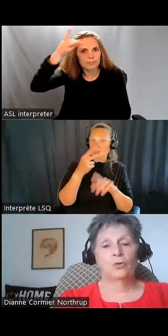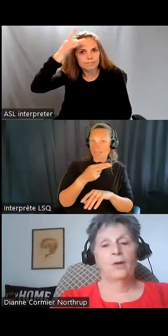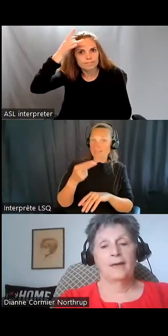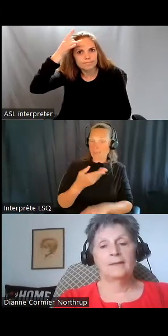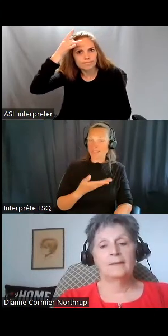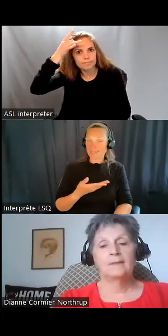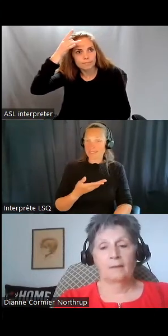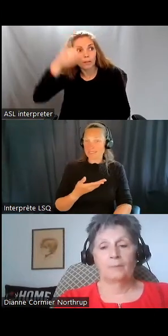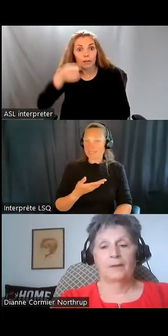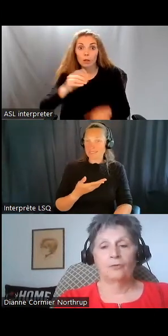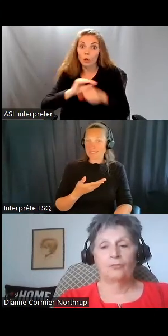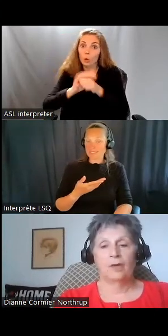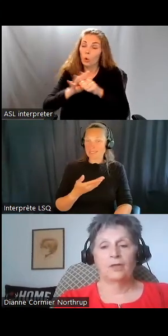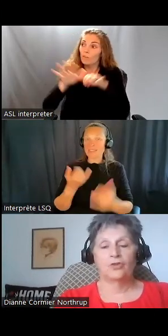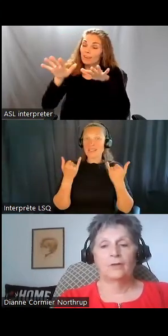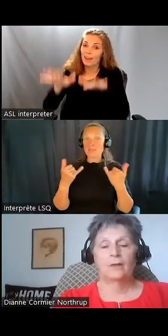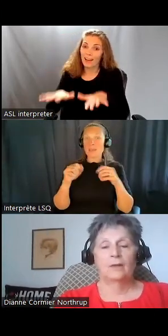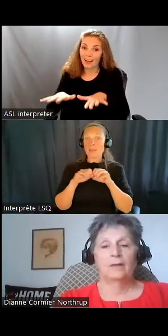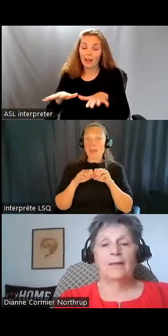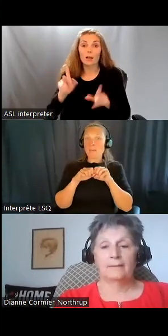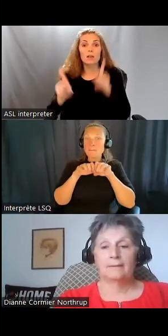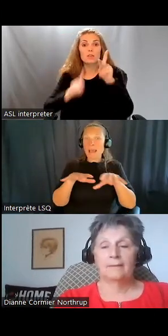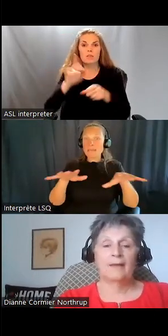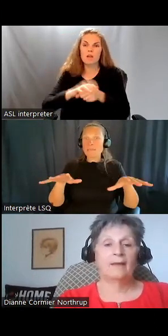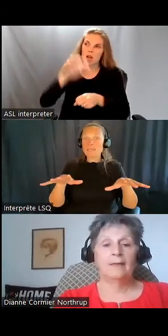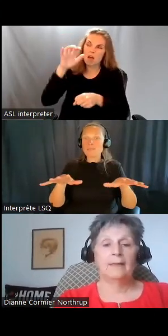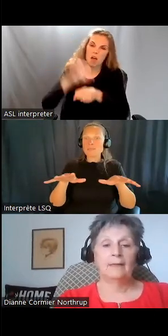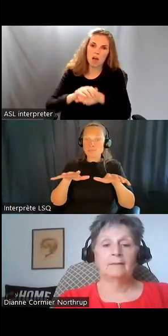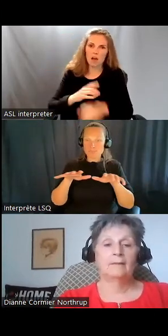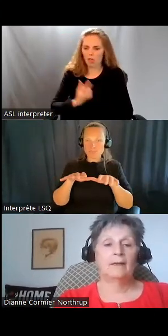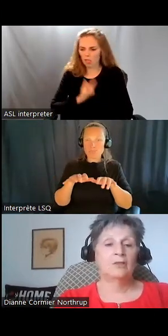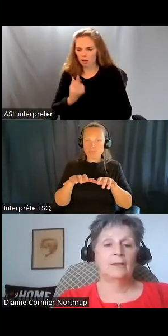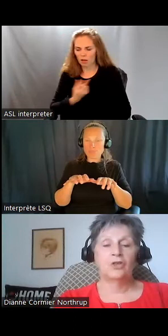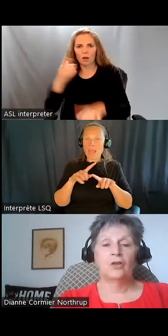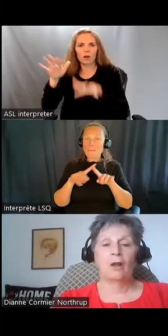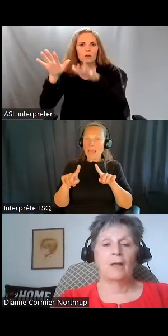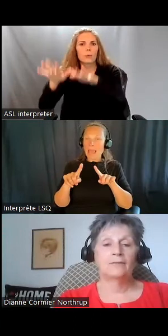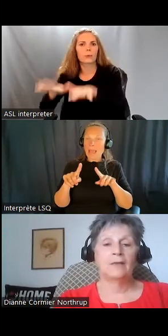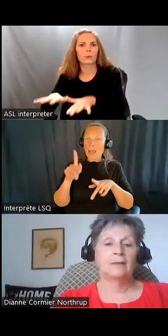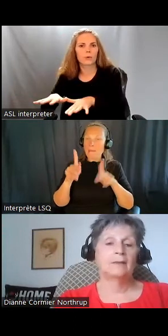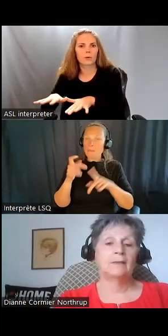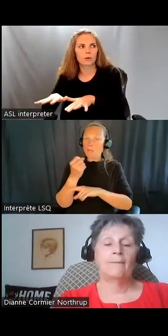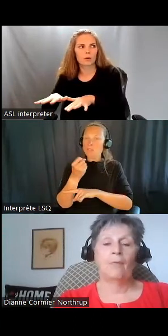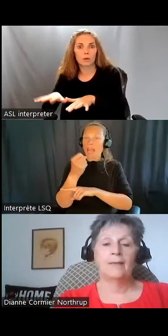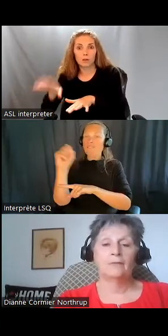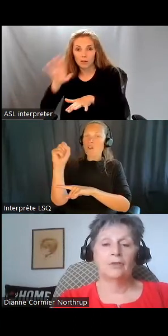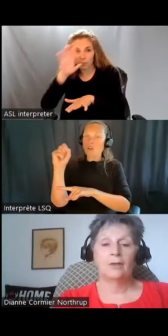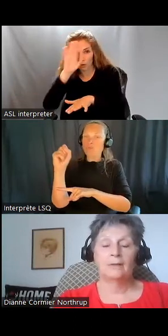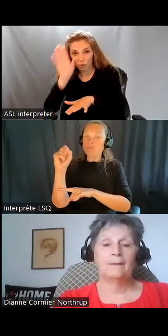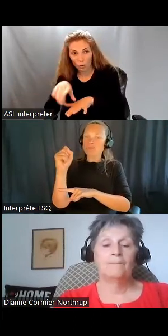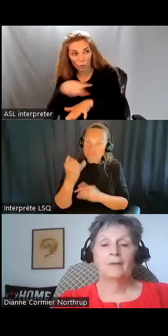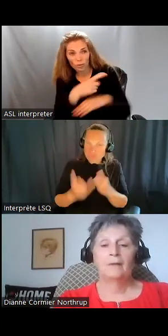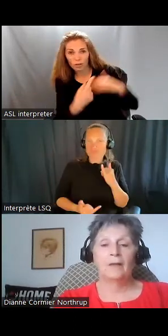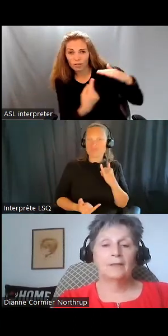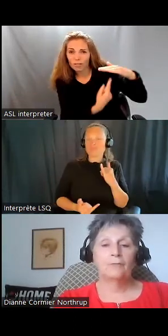Parce que même si les dangers de la pandémie se sont calmés, la révolte du public s'est calmée aussi. mais